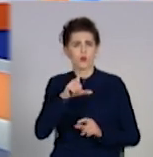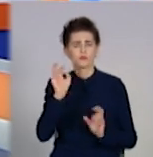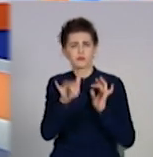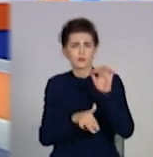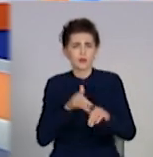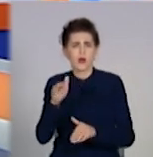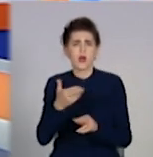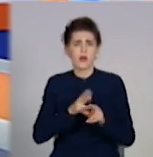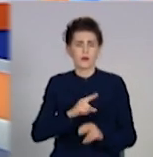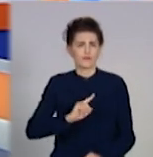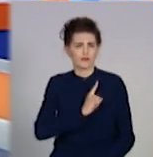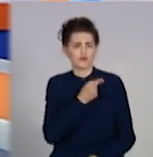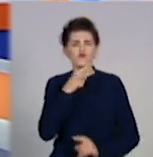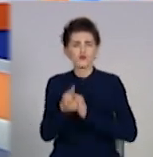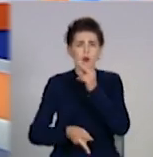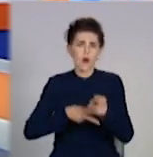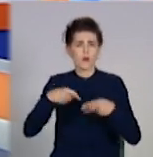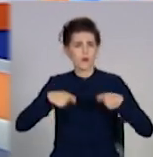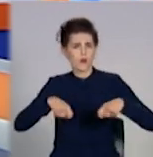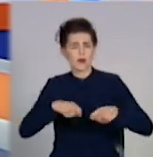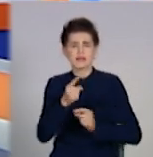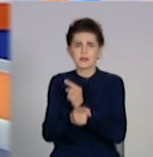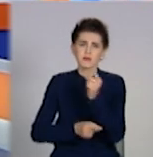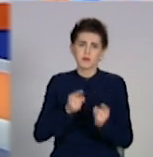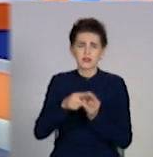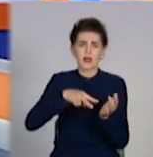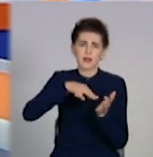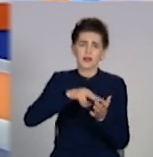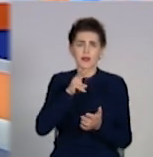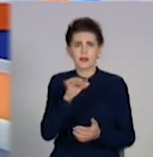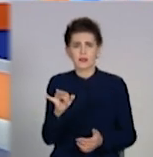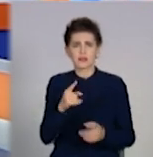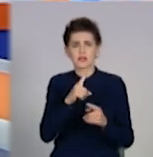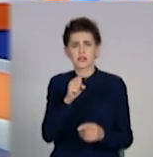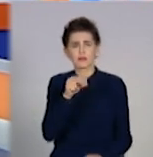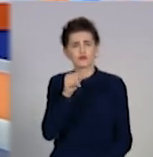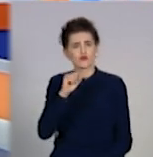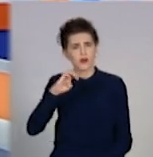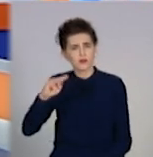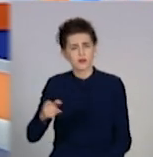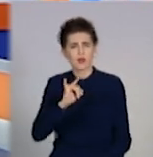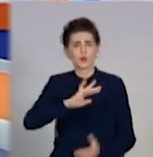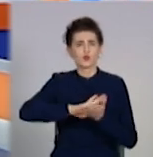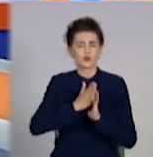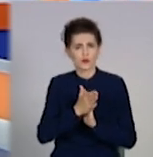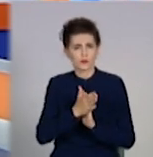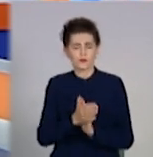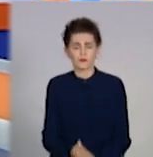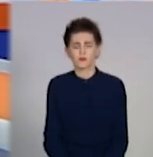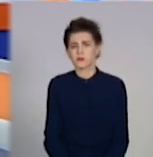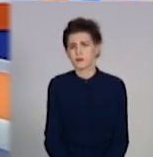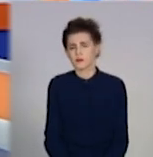скаржаться продавці. Чи змінилася від того вартість запчастин і послуг для водіїв, цікавилися наші кореспонденти.